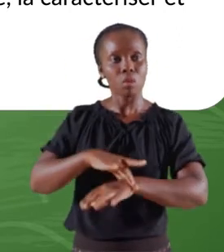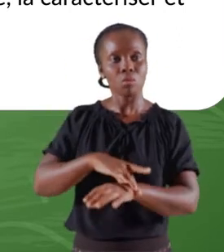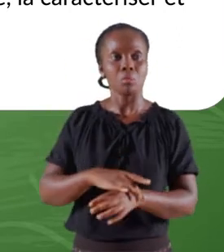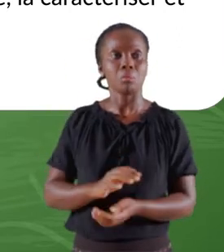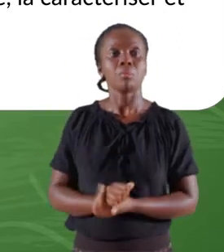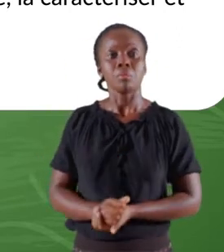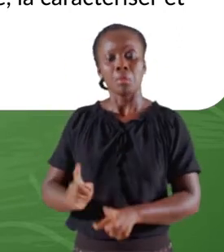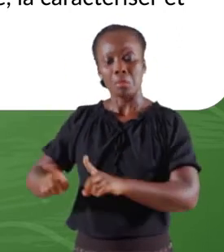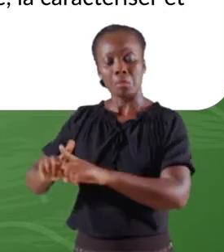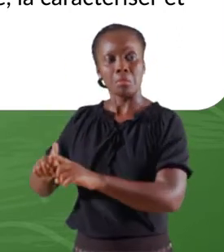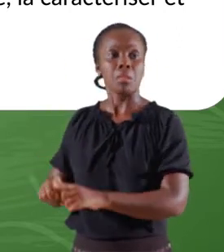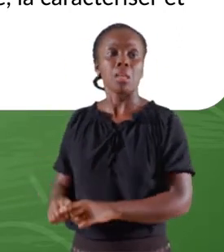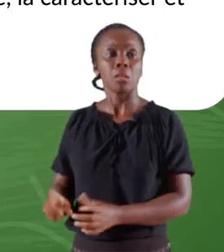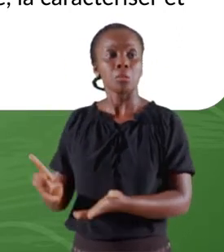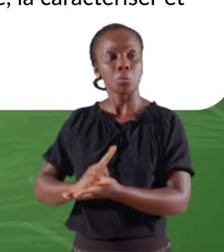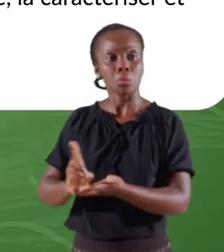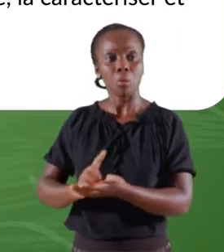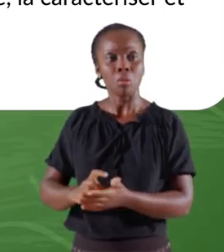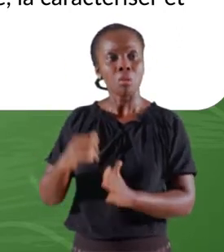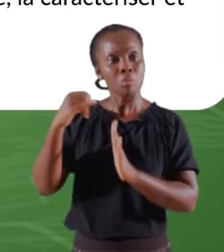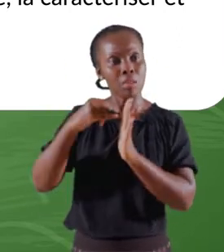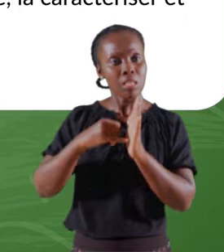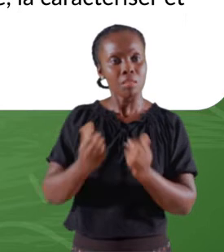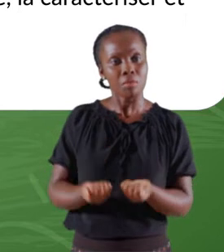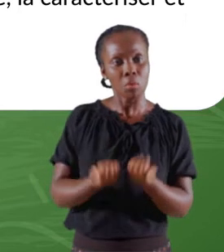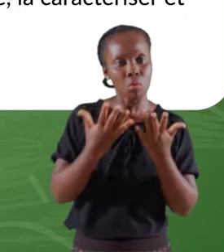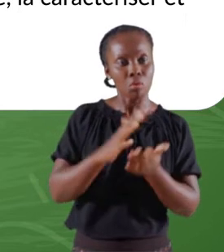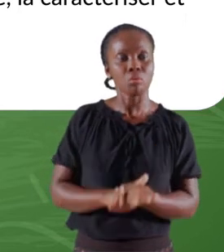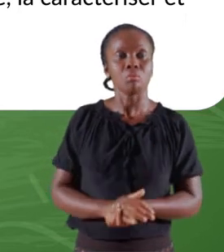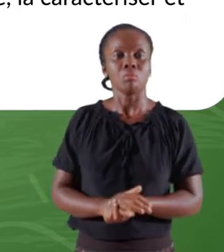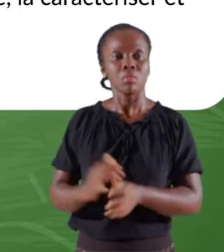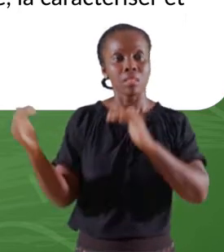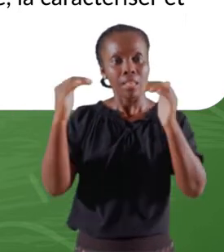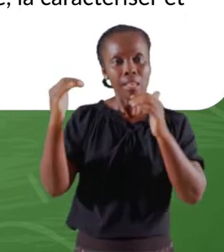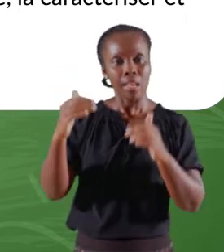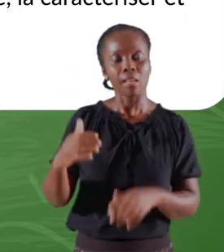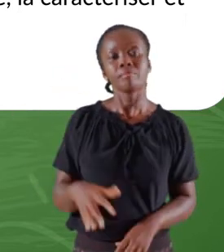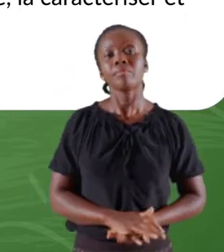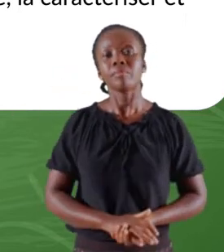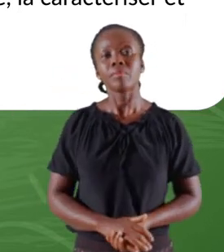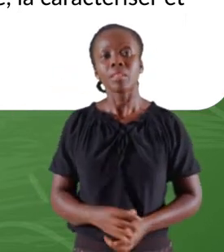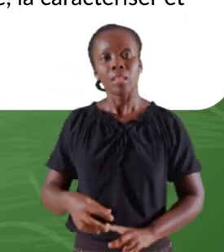divers documents pour identifier les causes de cette guerre, la caractériser